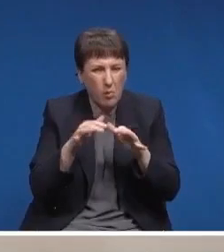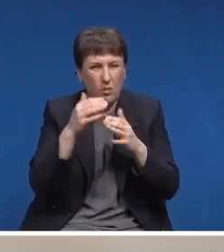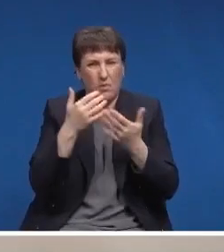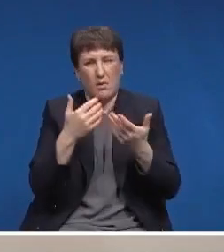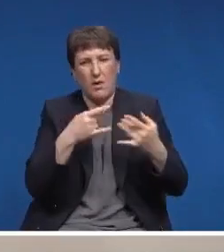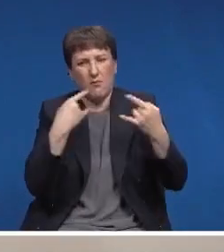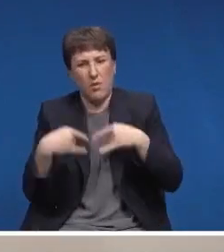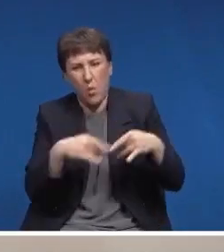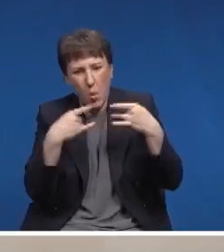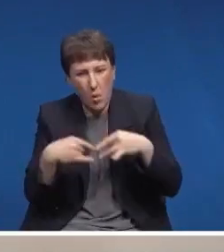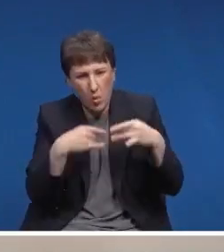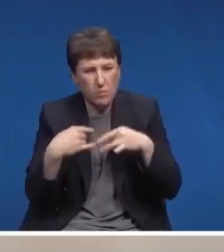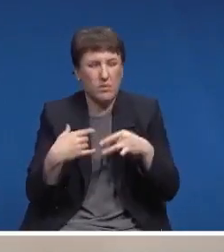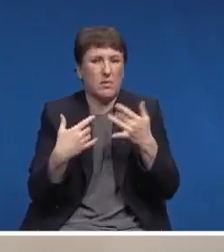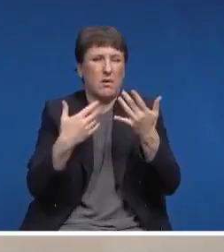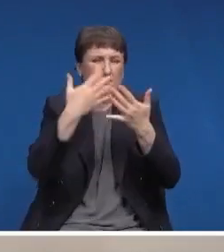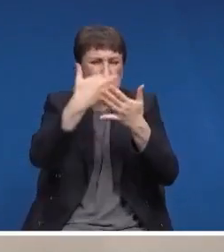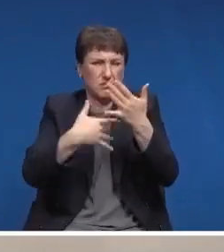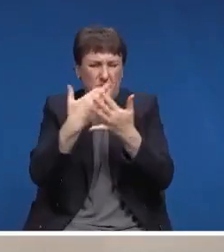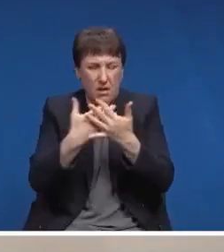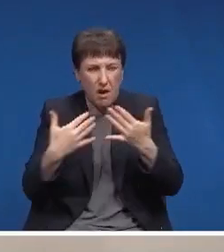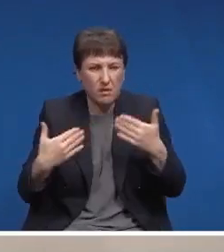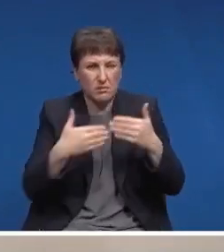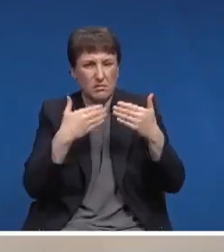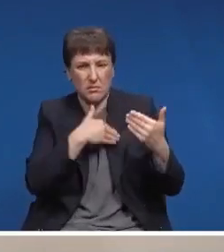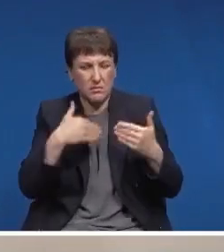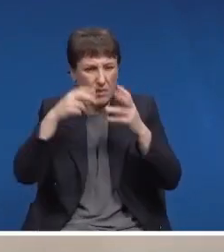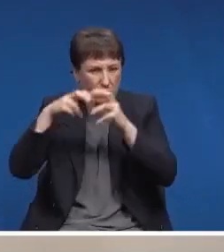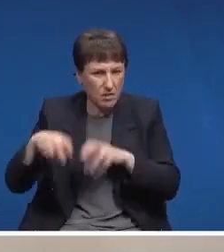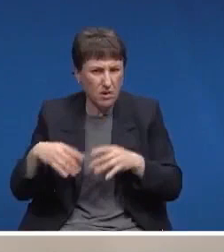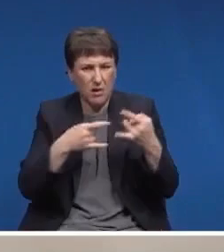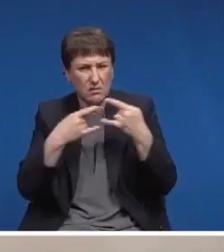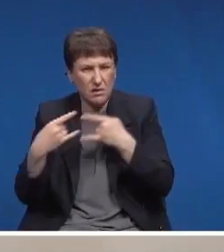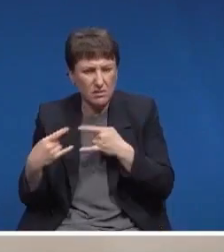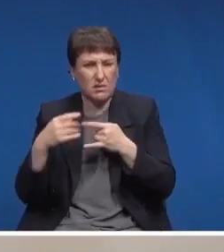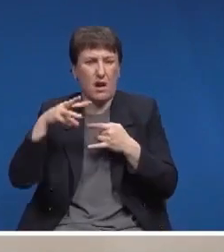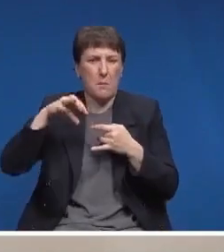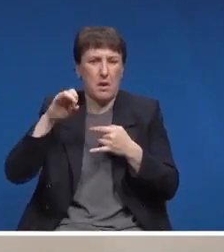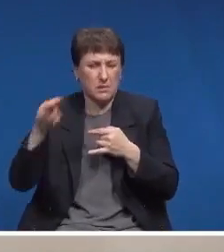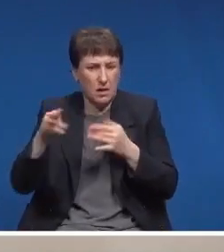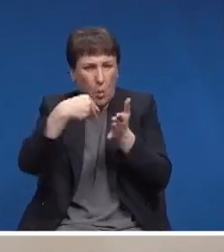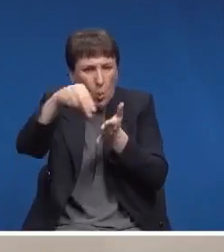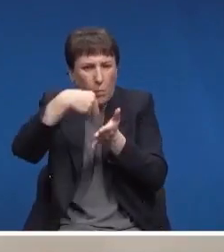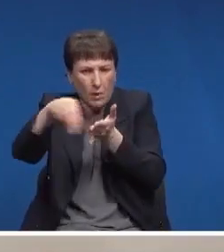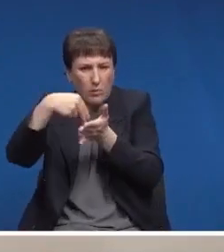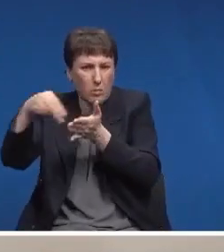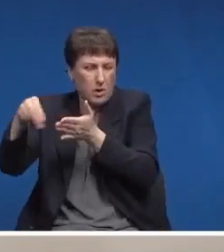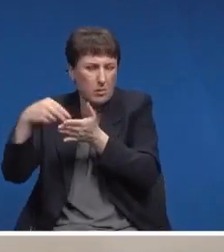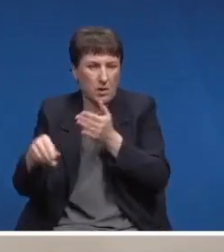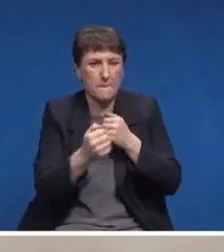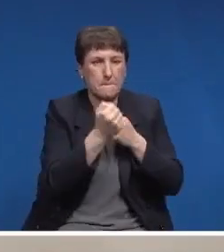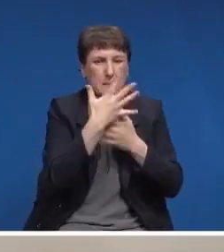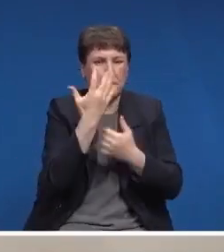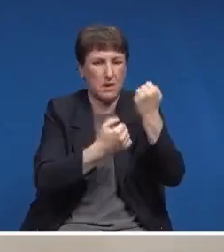флюорографы, мамографы, рентгенаппараты, аппараты МРТ. Поставлено 25 автомобилей